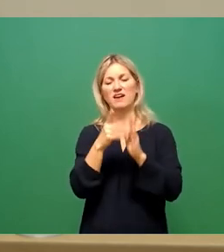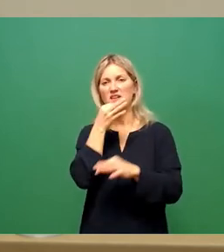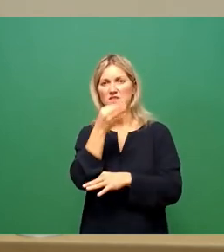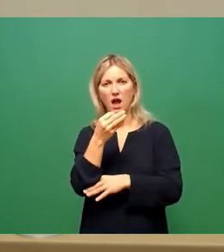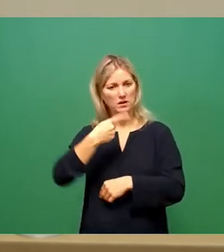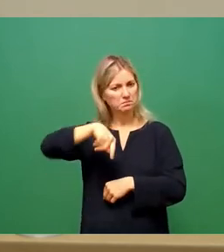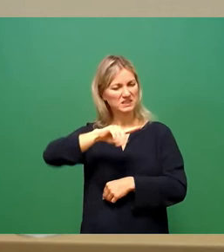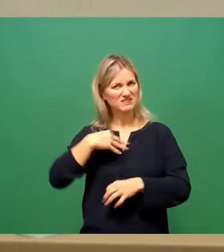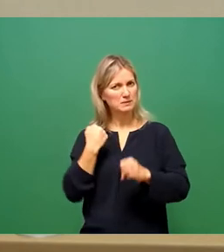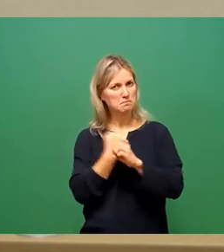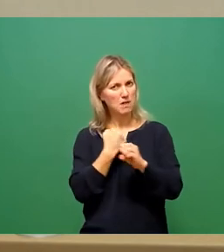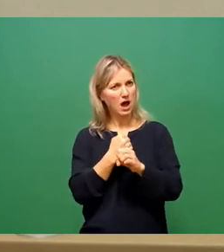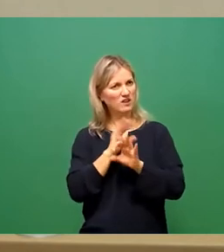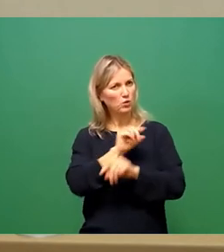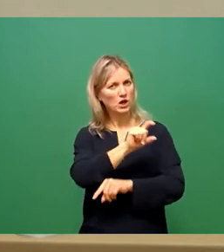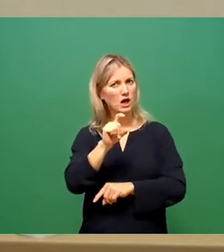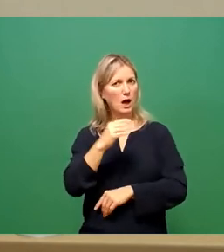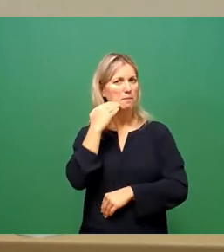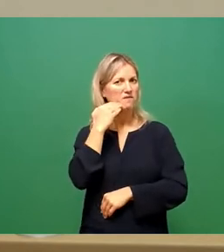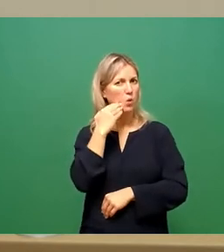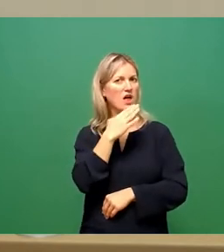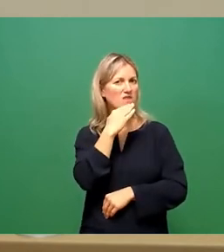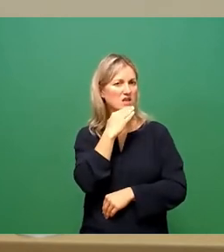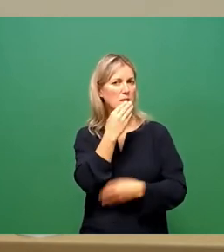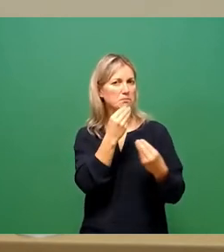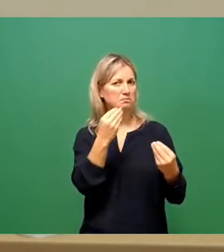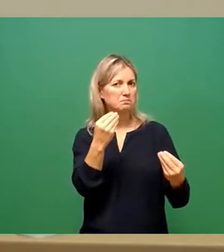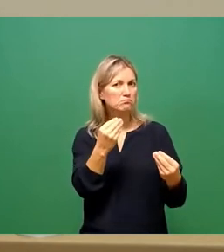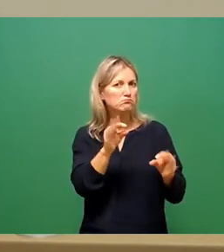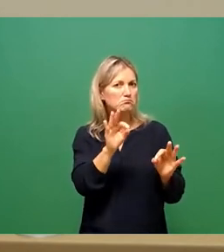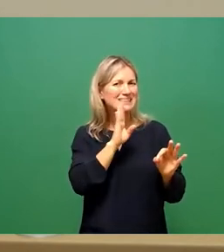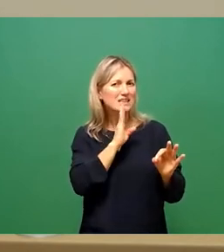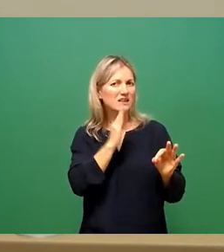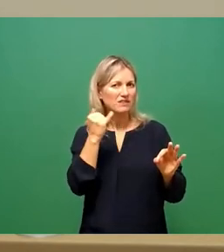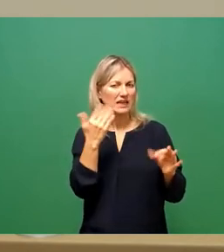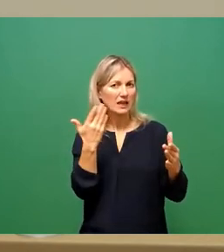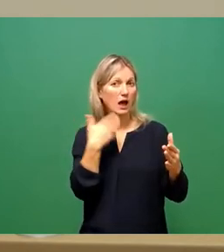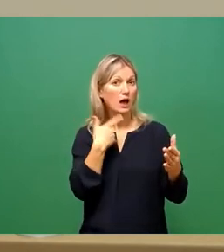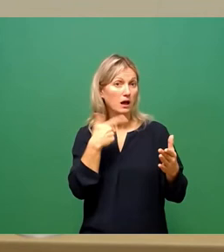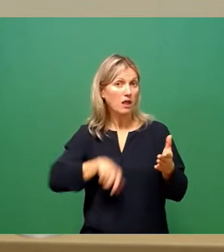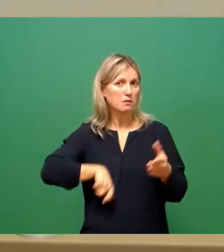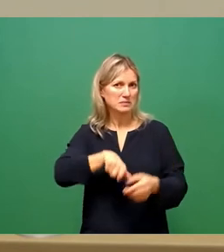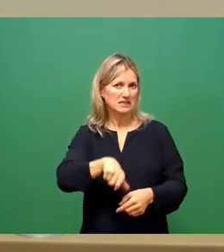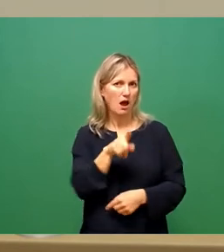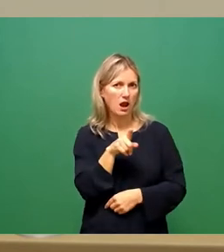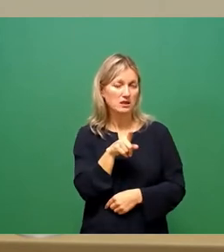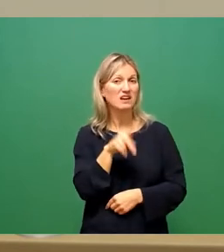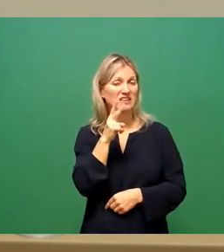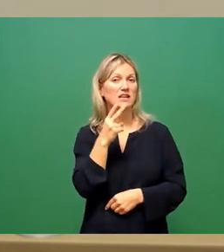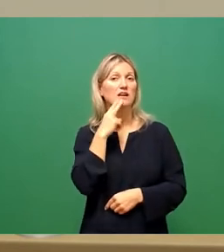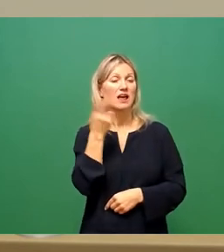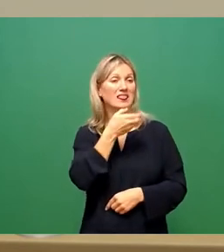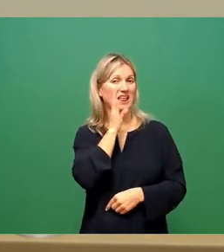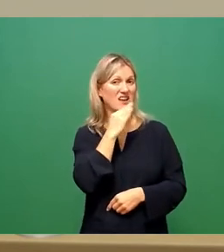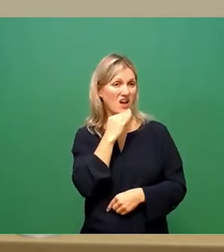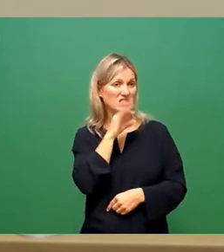und Bewohner ausreichend Wasser zu versorgen, bezahlbarem Wasser. Eine wichtige Maßnahme ist die perspektivische Trennung von Trinkwasserversorgung für die